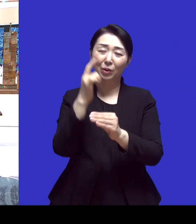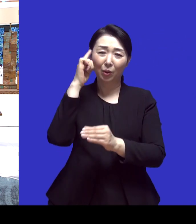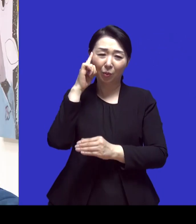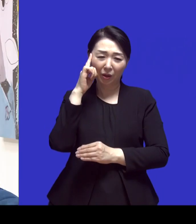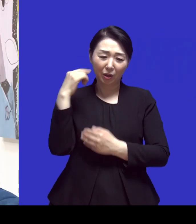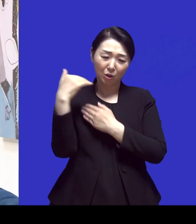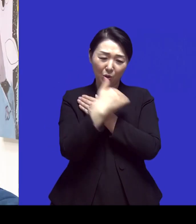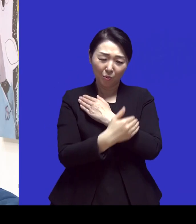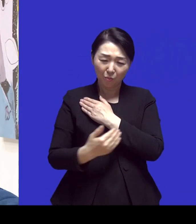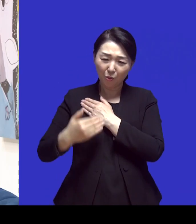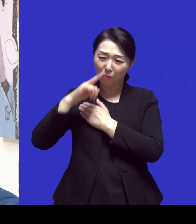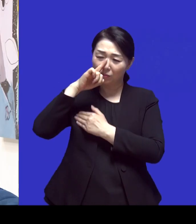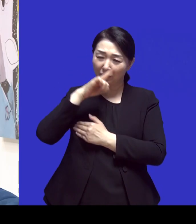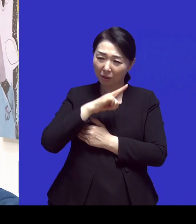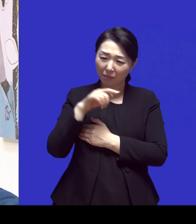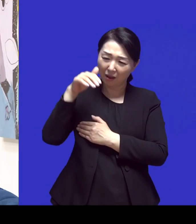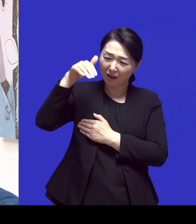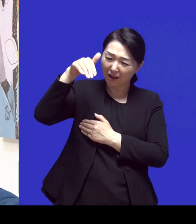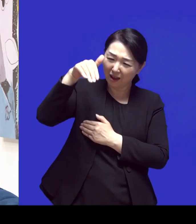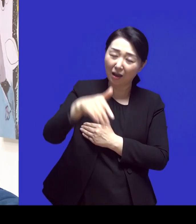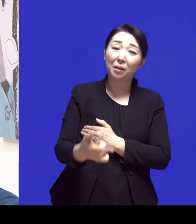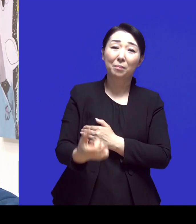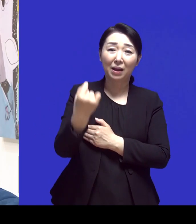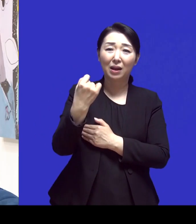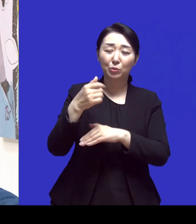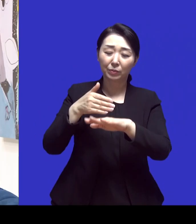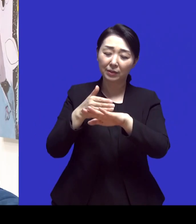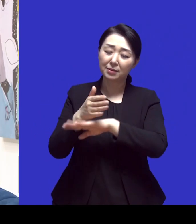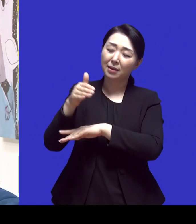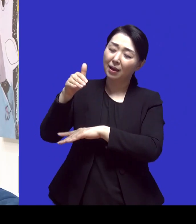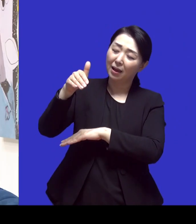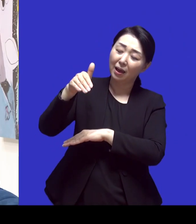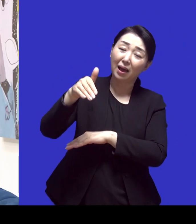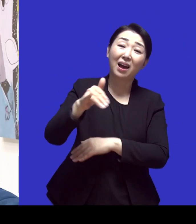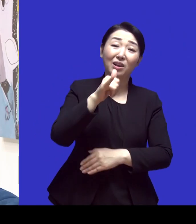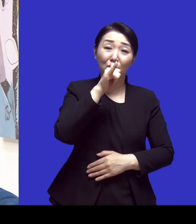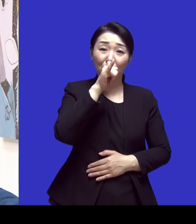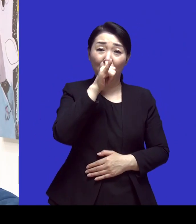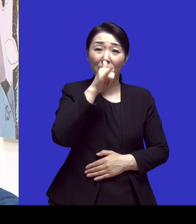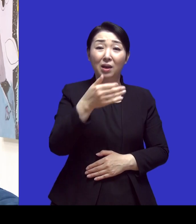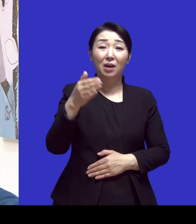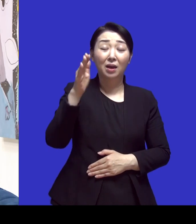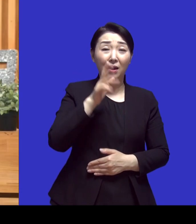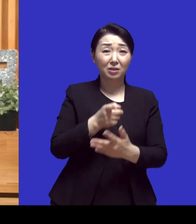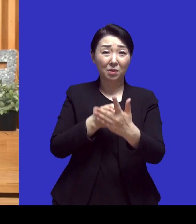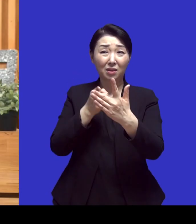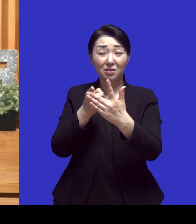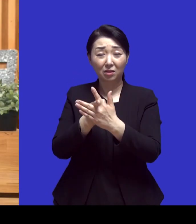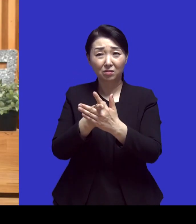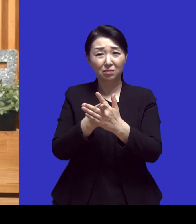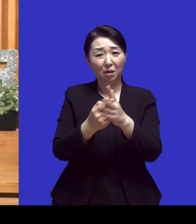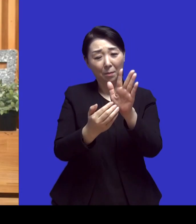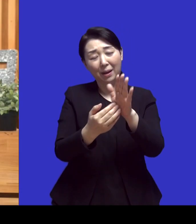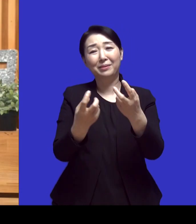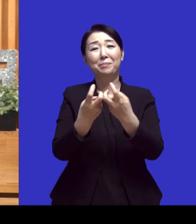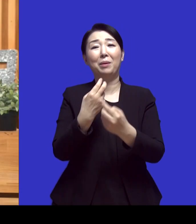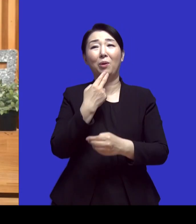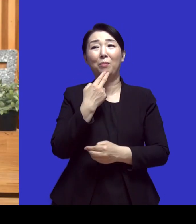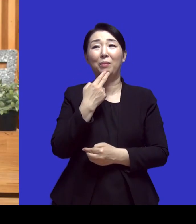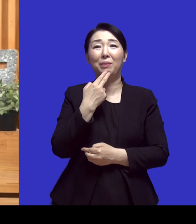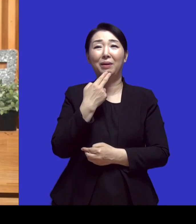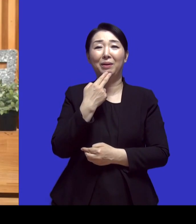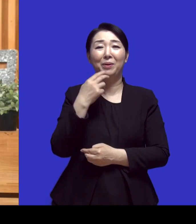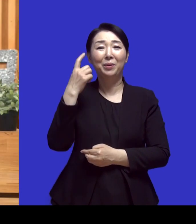있고 더디게 진행하는 분들도 있는데 그걸 또 예측할 수 있는 인자나 방법은 없고 하늘을 보는